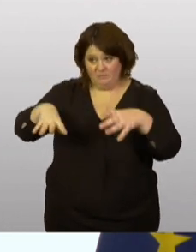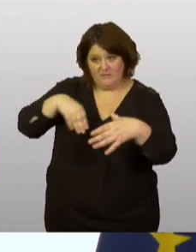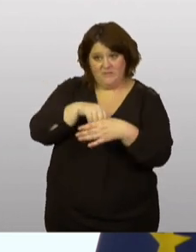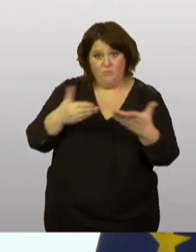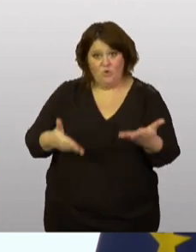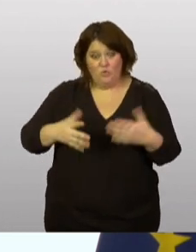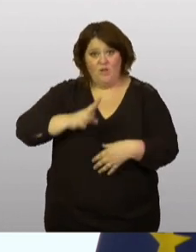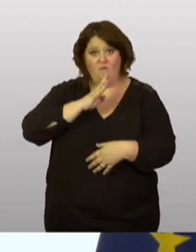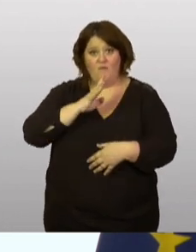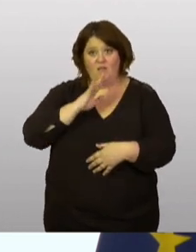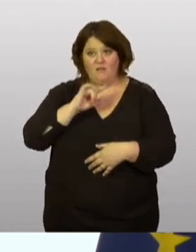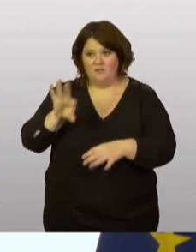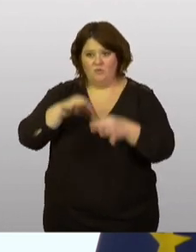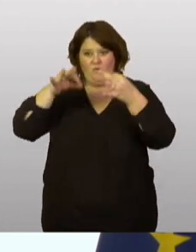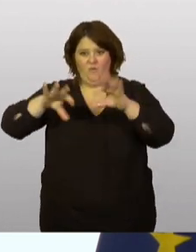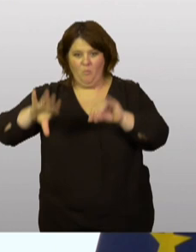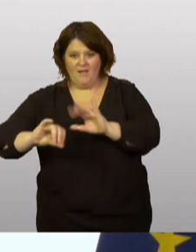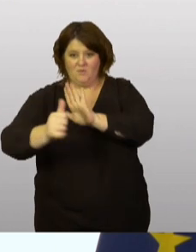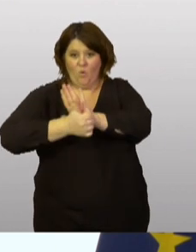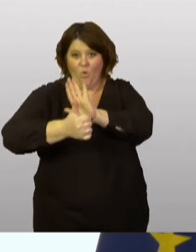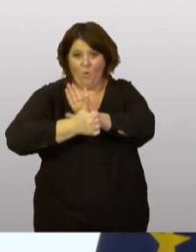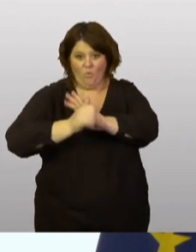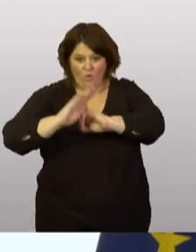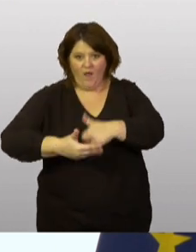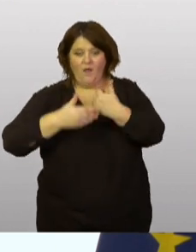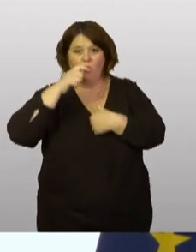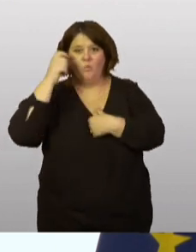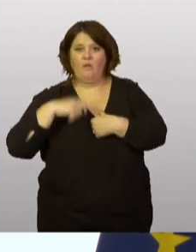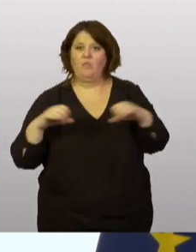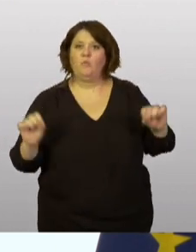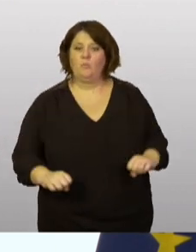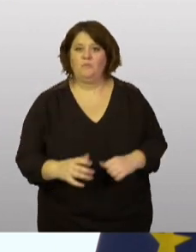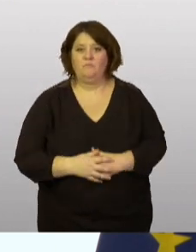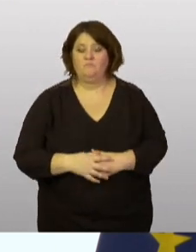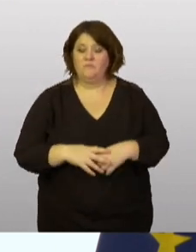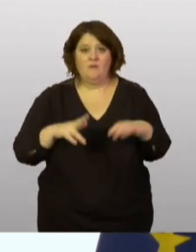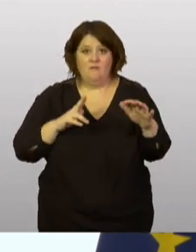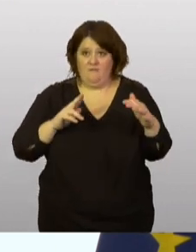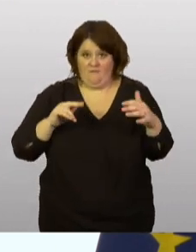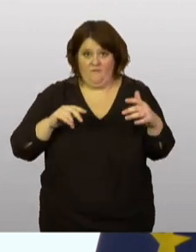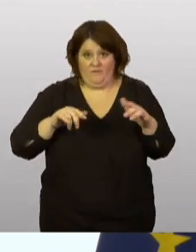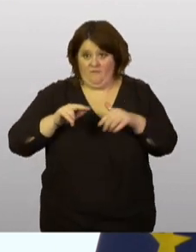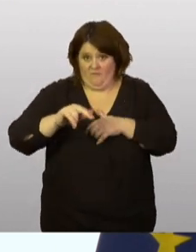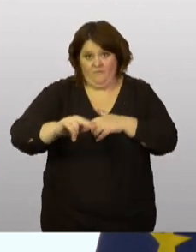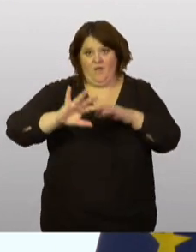trouve sa place et son rôle dans l'aide à l'Ukraine. Nous allons renover et nous allons retrouver, recouvrer la